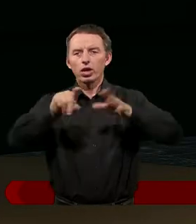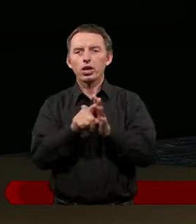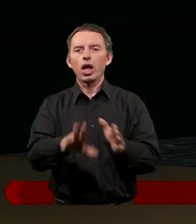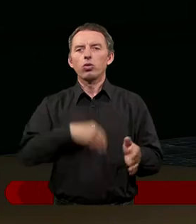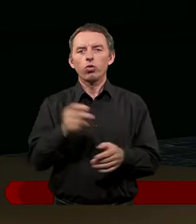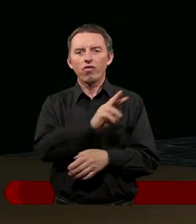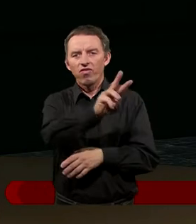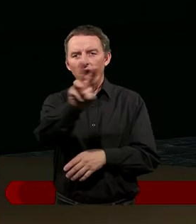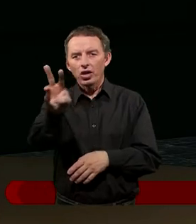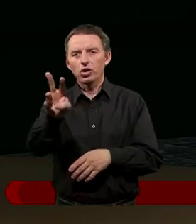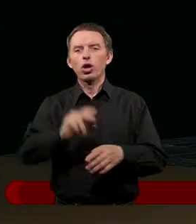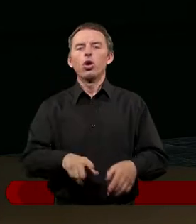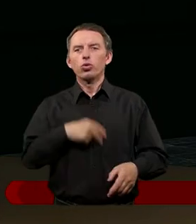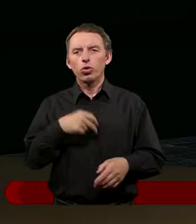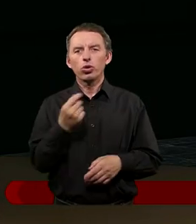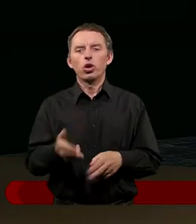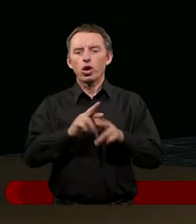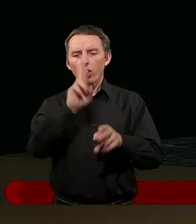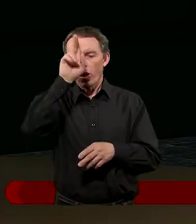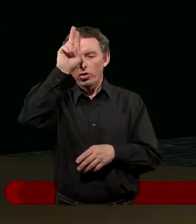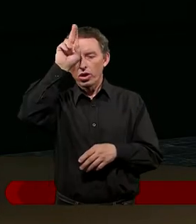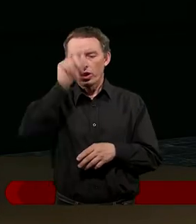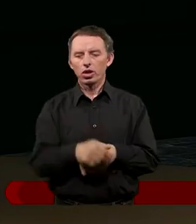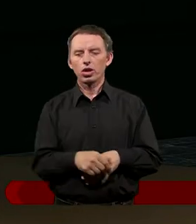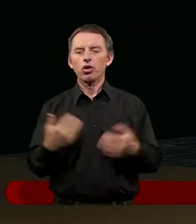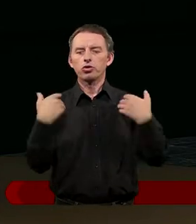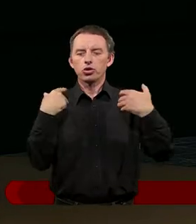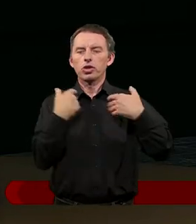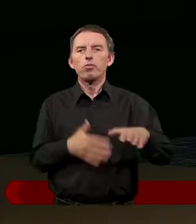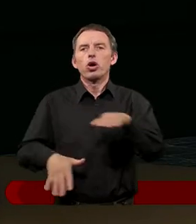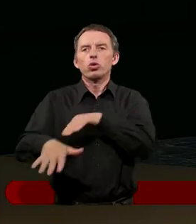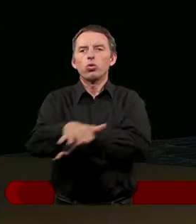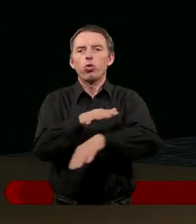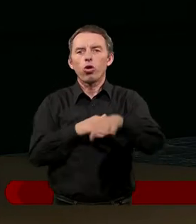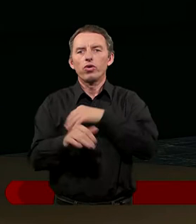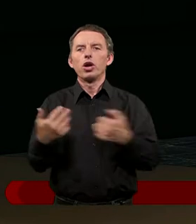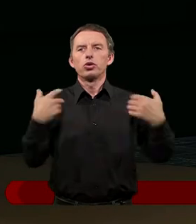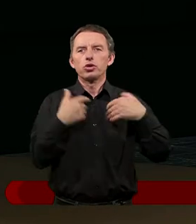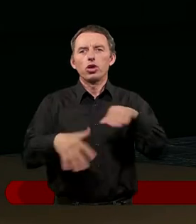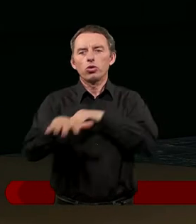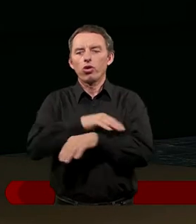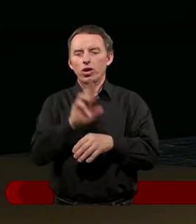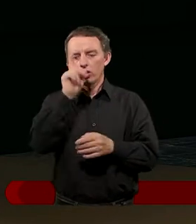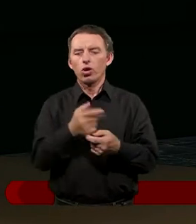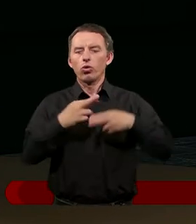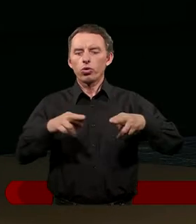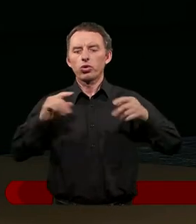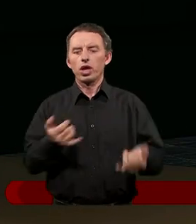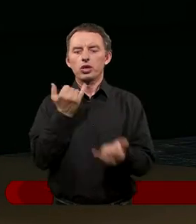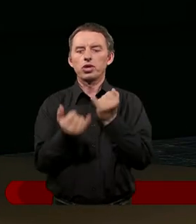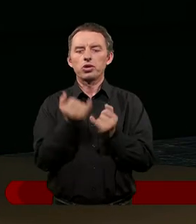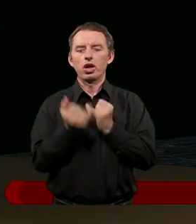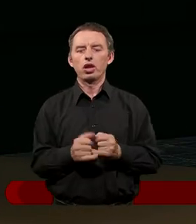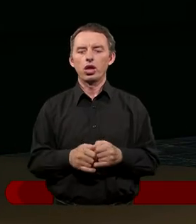waszych, to dusz kojarzy się z życiem duchowym. Życie duchowe kojarzy się, jeżeli są jakieś problemy, jeżeli